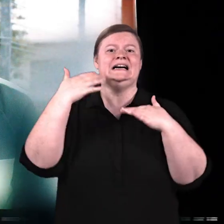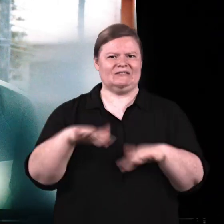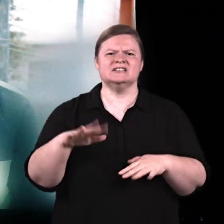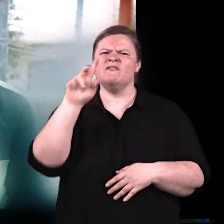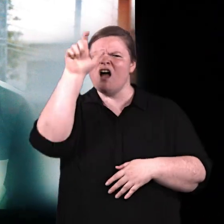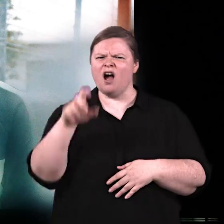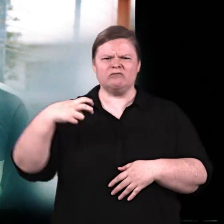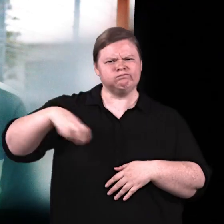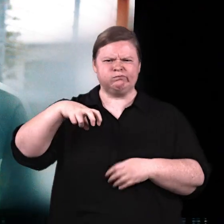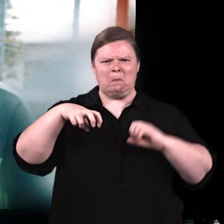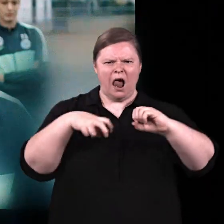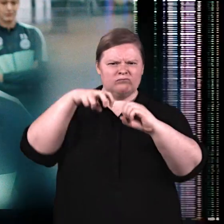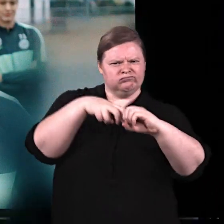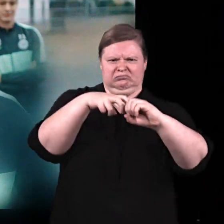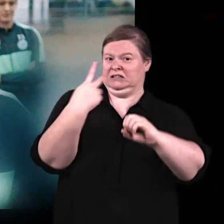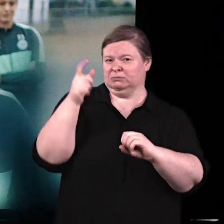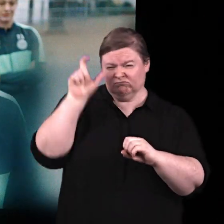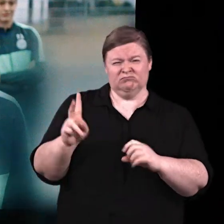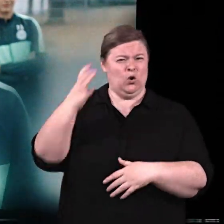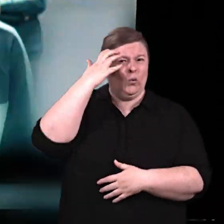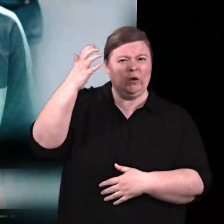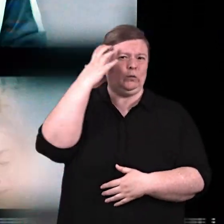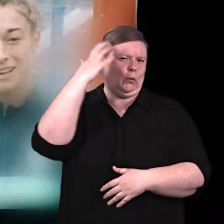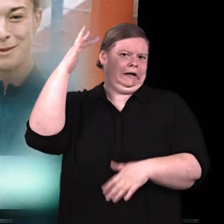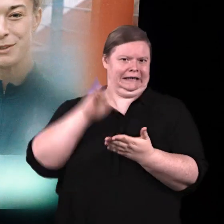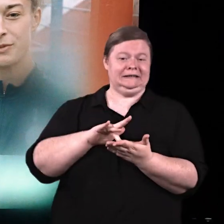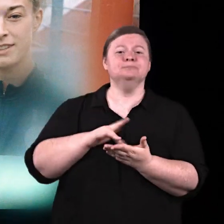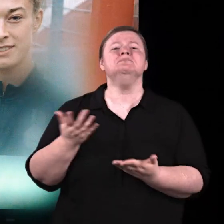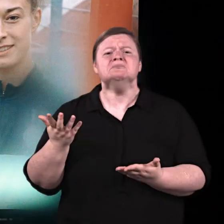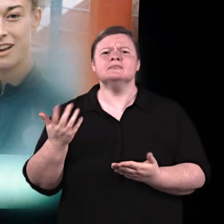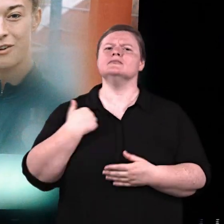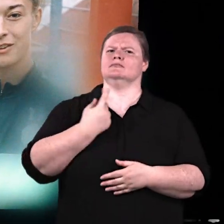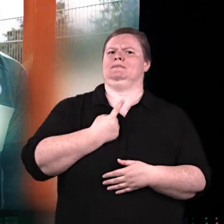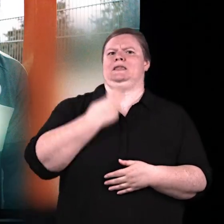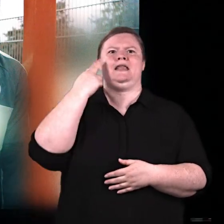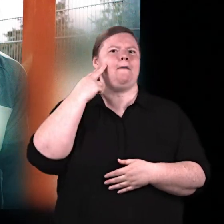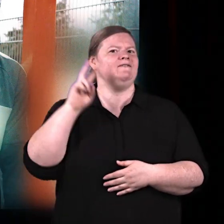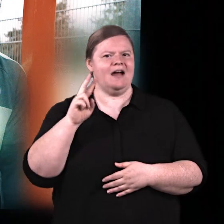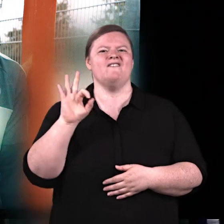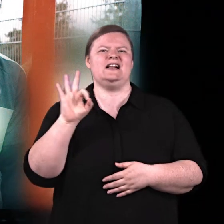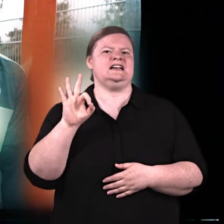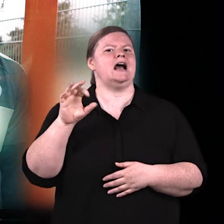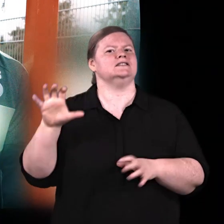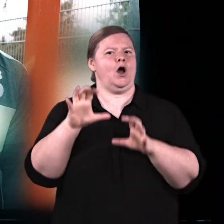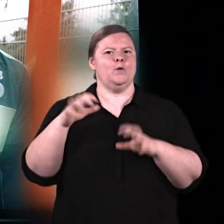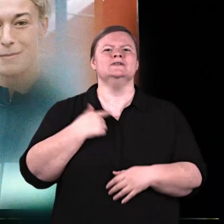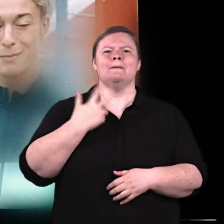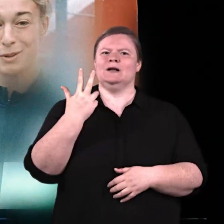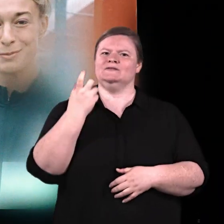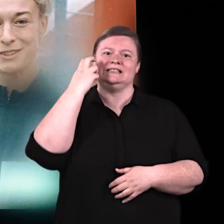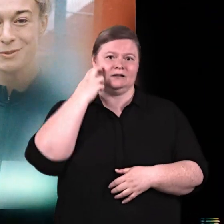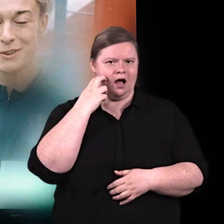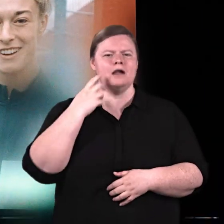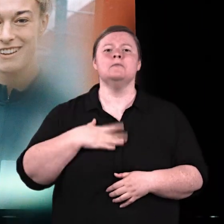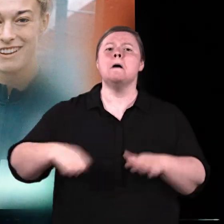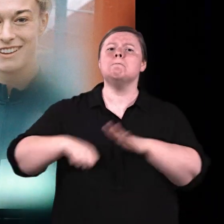Die Person, die den Ball hatte, war der König oder die Königin. Mein Name ist Felicitas Rauch. Ich bin 23 Jahre alt. Mein